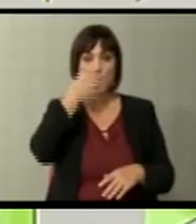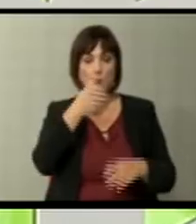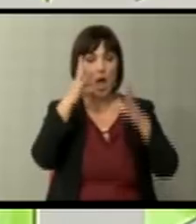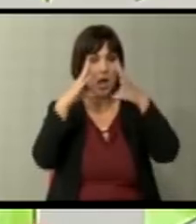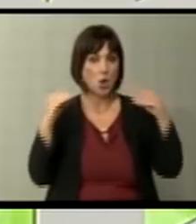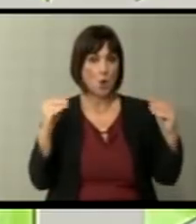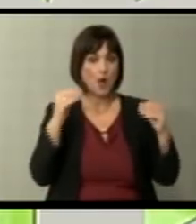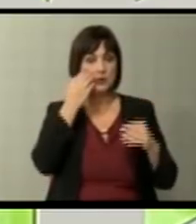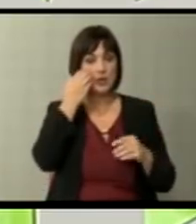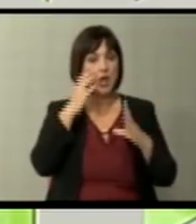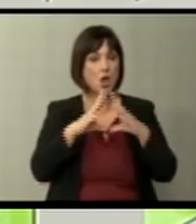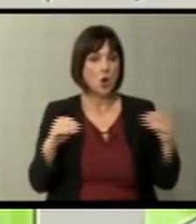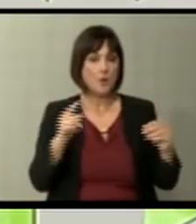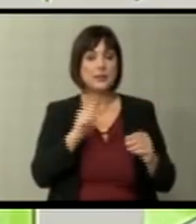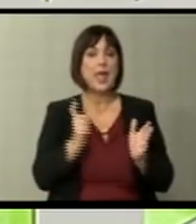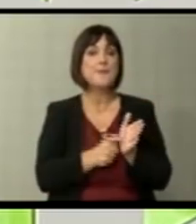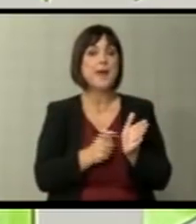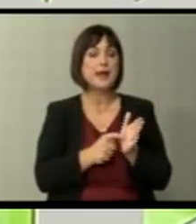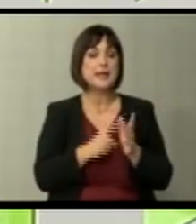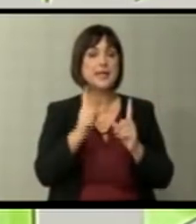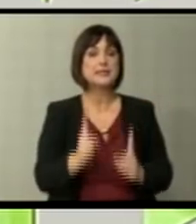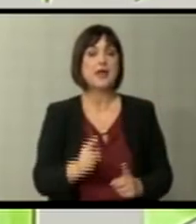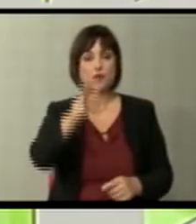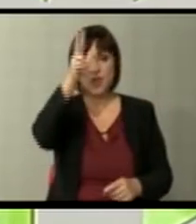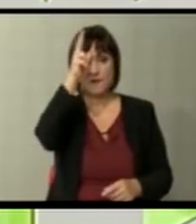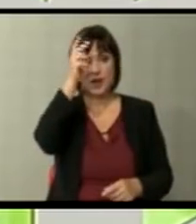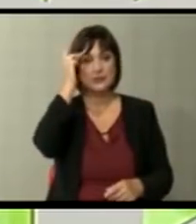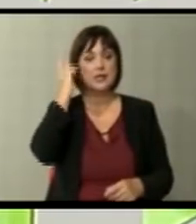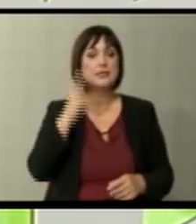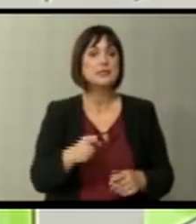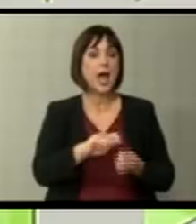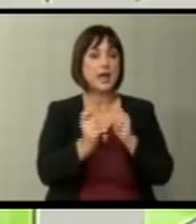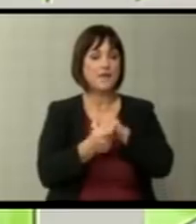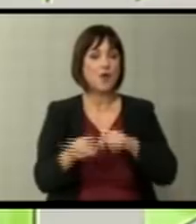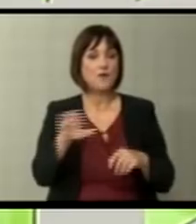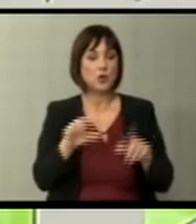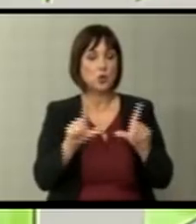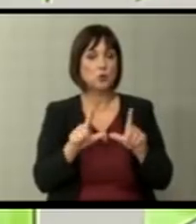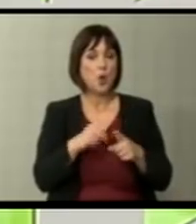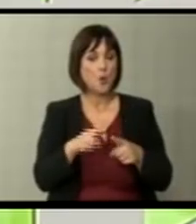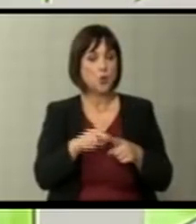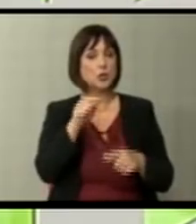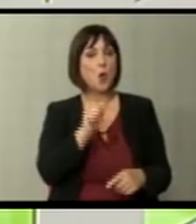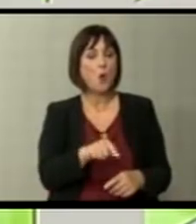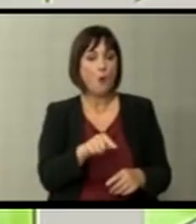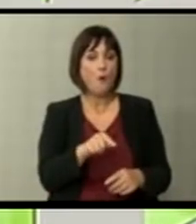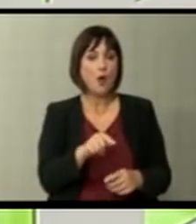Романија. Значи, не е барањето и ставот на Франција за реформи во Европската Унија поради тоа.